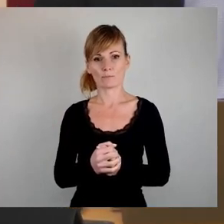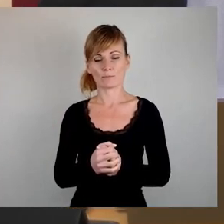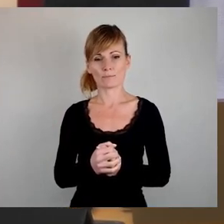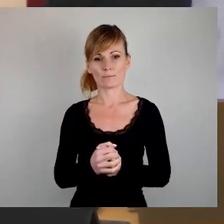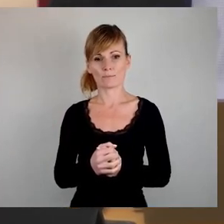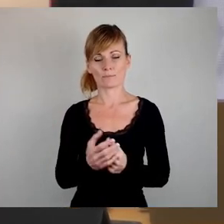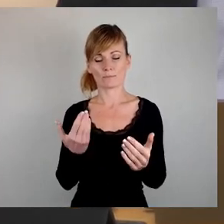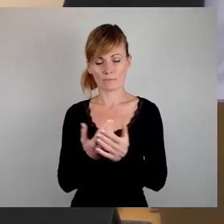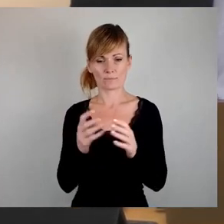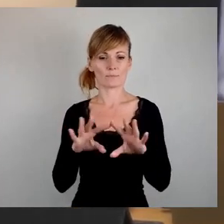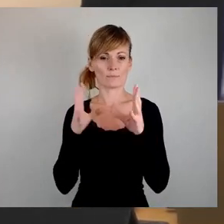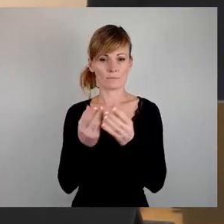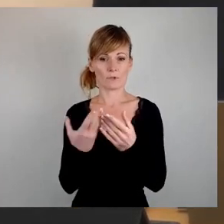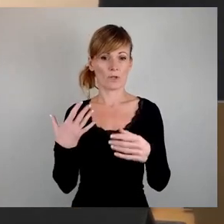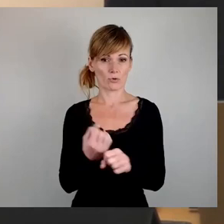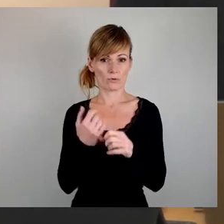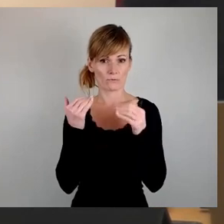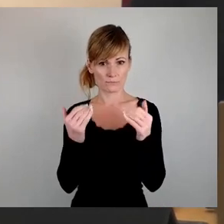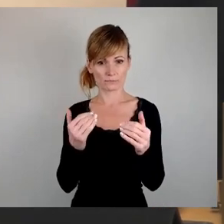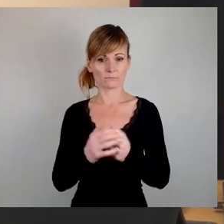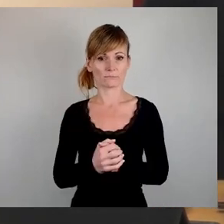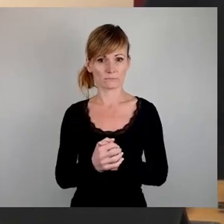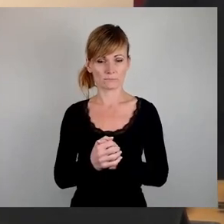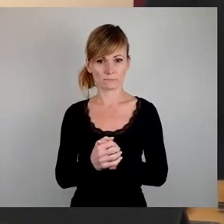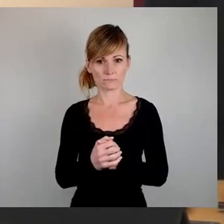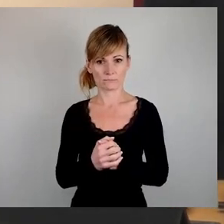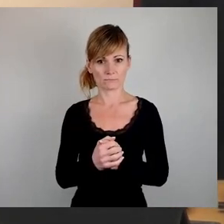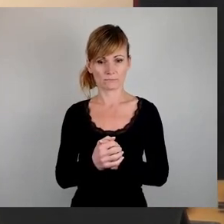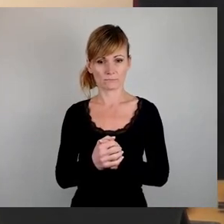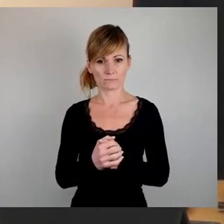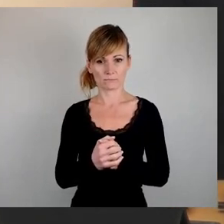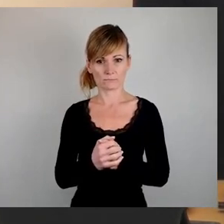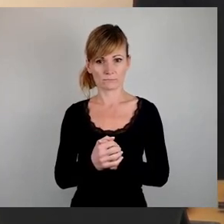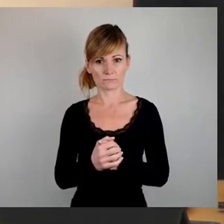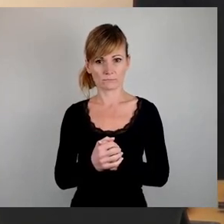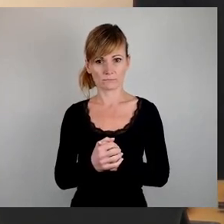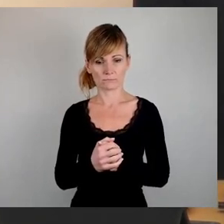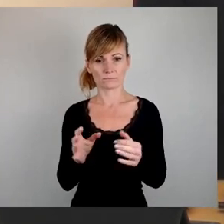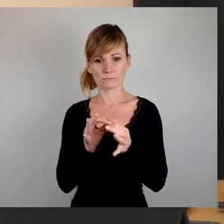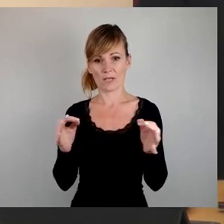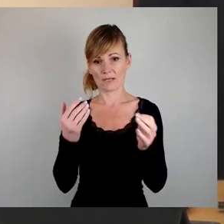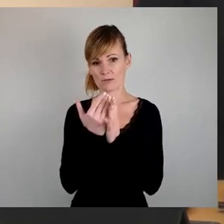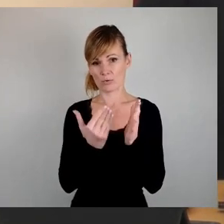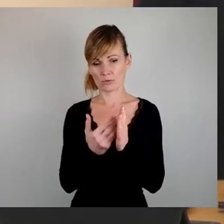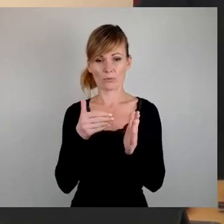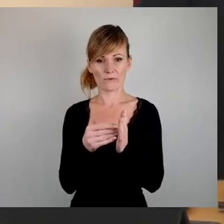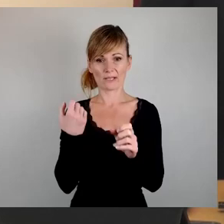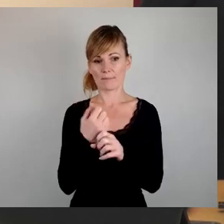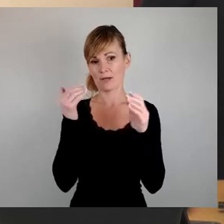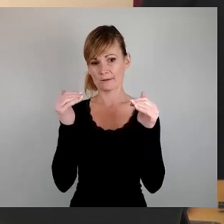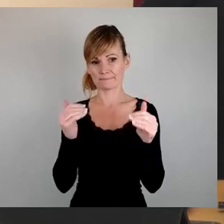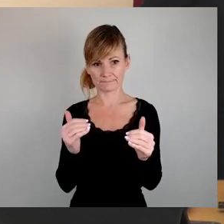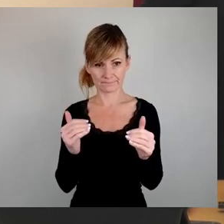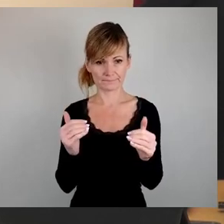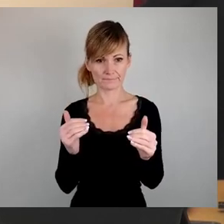geschafft. Und wir würden jetzt in der Tagesordnung mal weitermachen. Und haben als